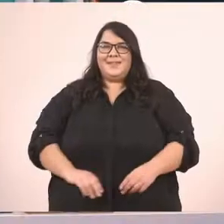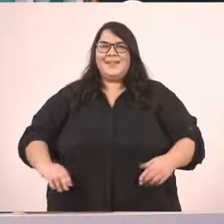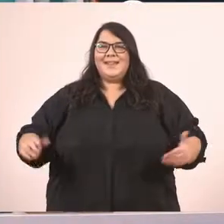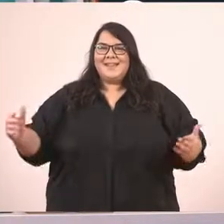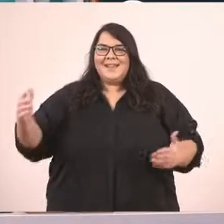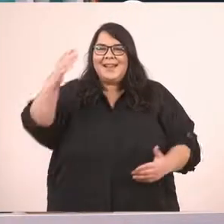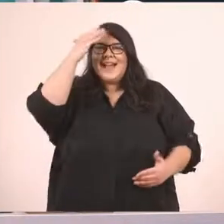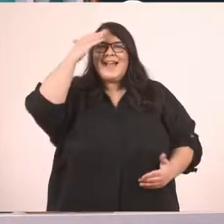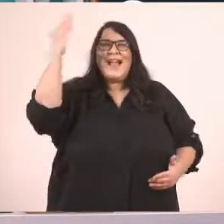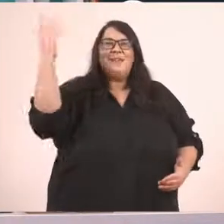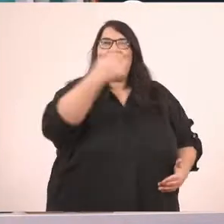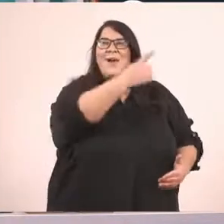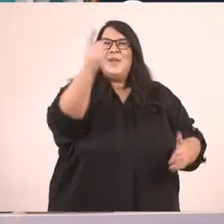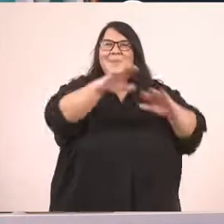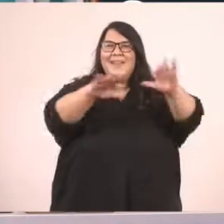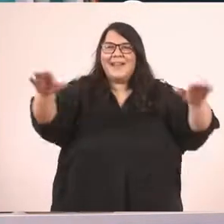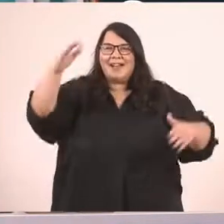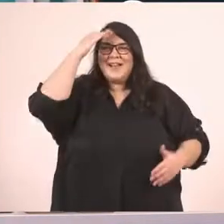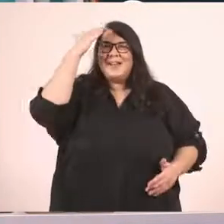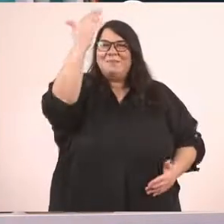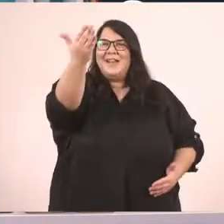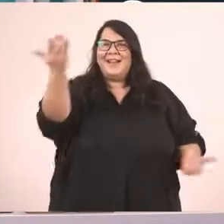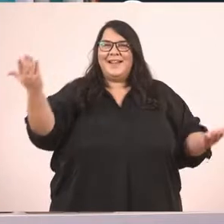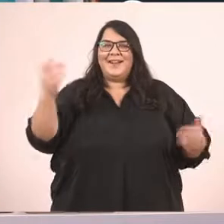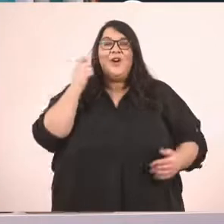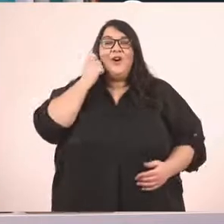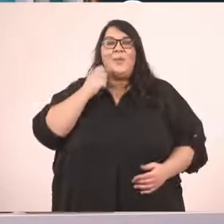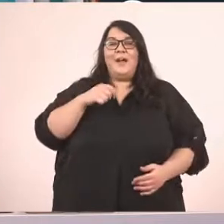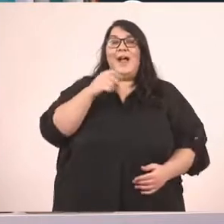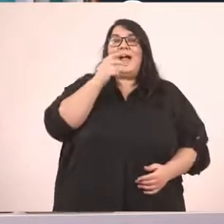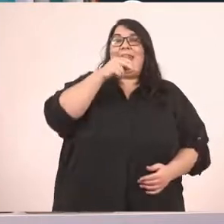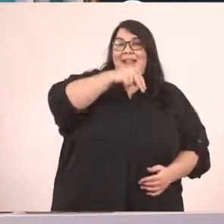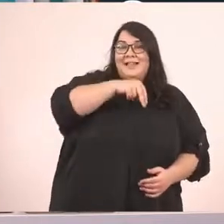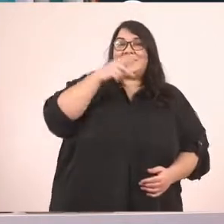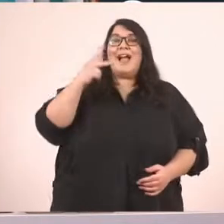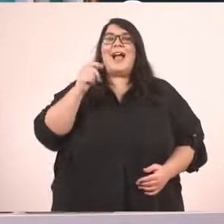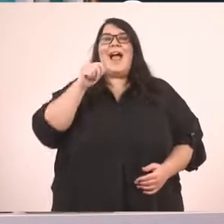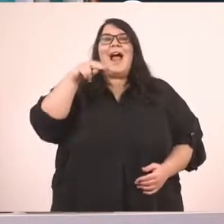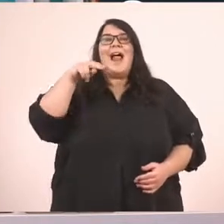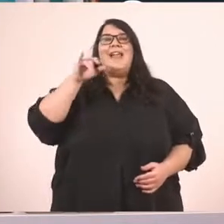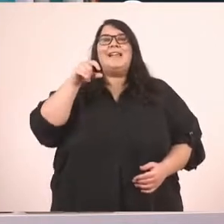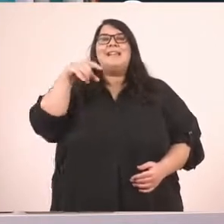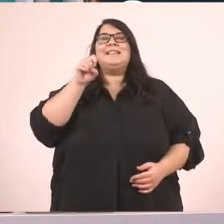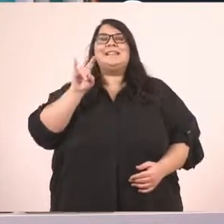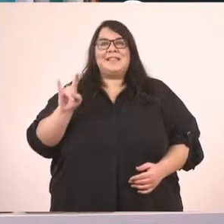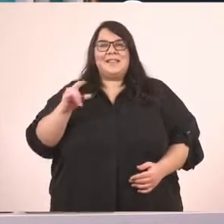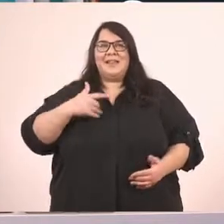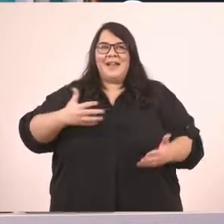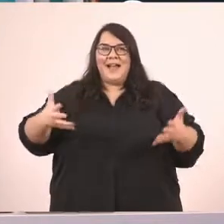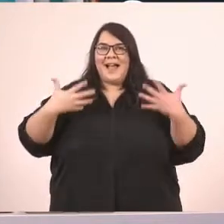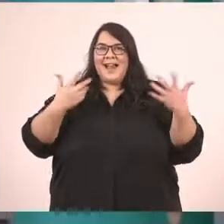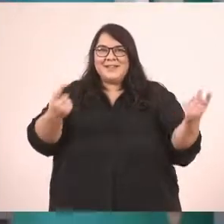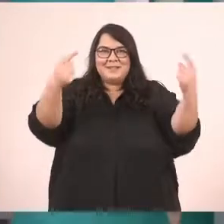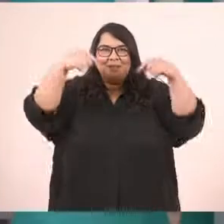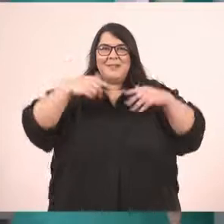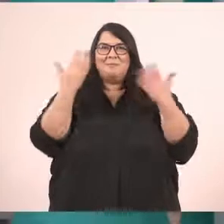Καλημέρα σε όλα τα παιδιά! Ονομάζομαι Καλίτσι Νατάσα. Χαίρομαι πάρα πολύ που είμαστε σήμερα εδώ μαζί.